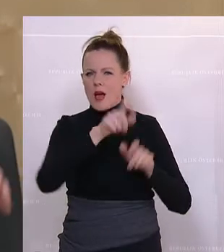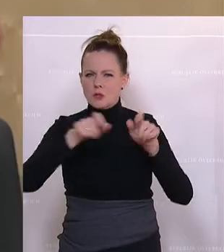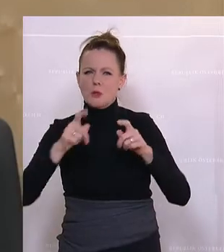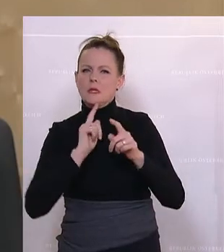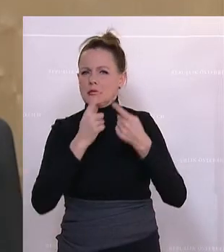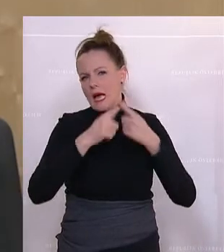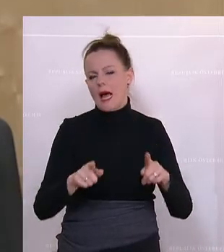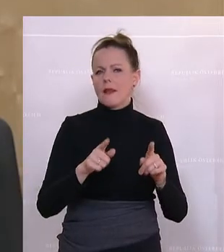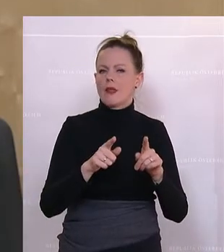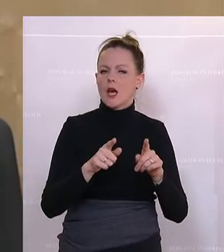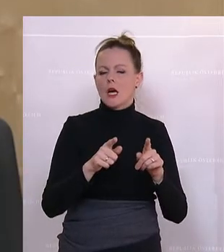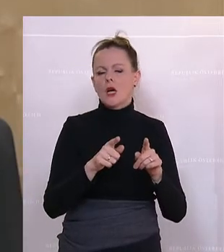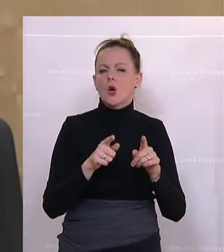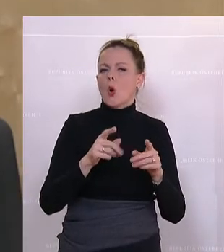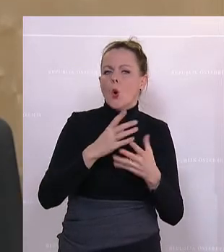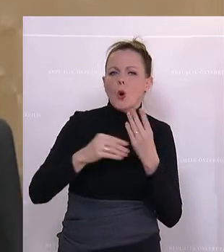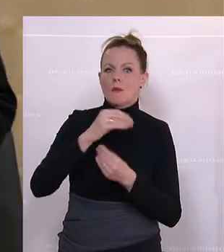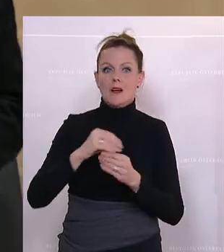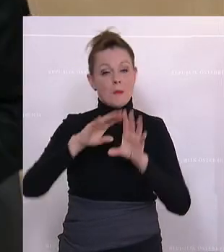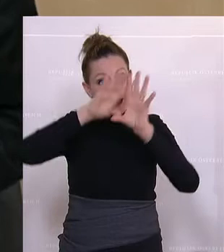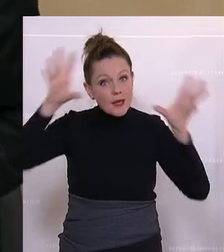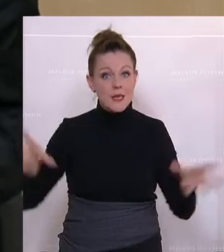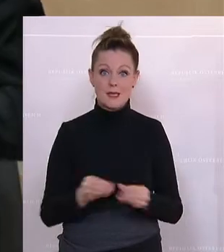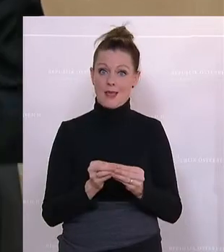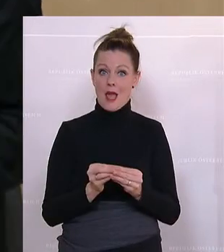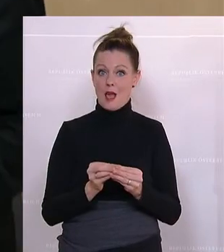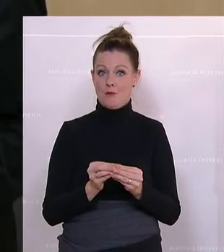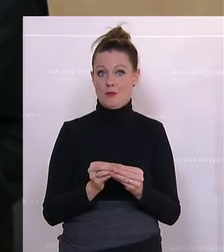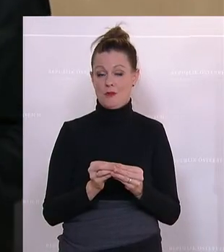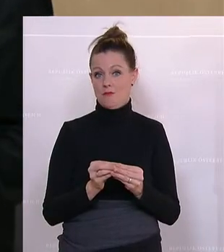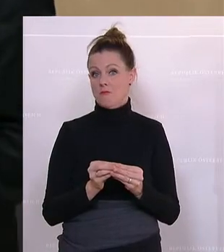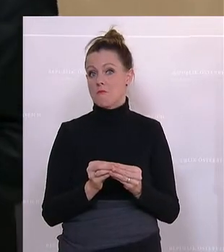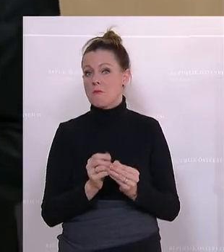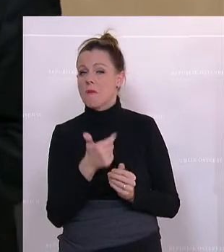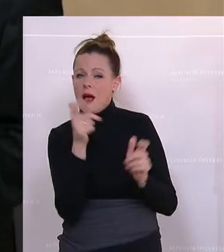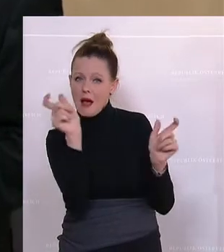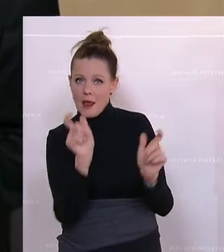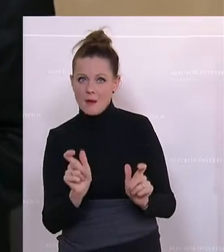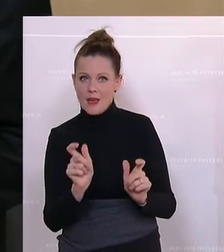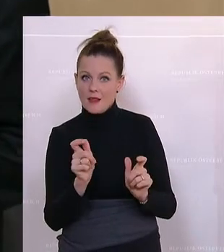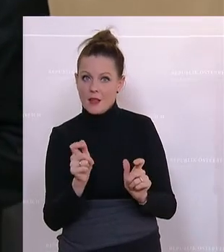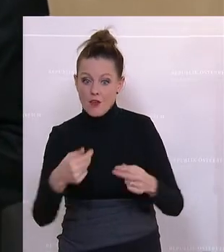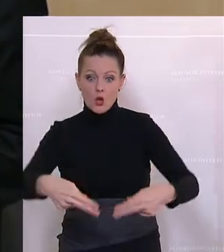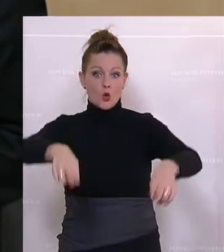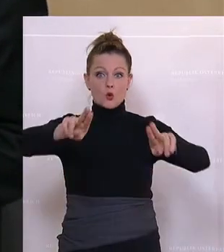gemacht haben. Aber es ist ein Gesamtwerk, es ist ein Gesamtwerk, das in manchen Elementen unumkehrbare